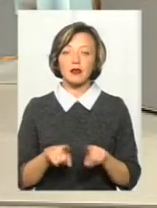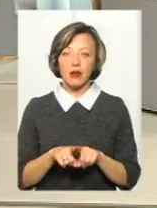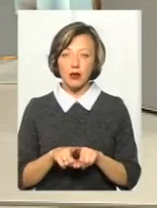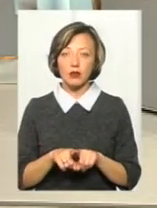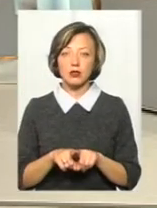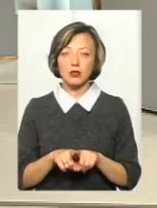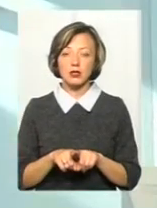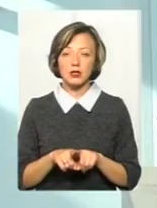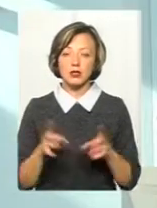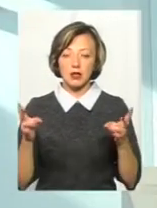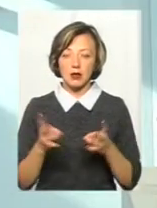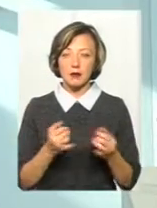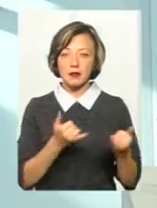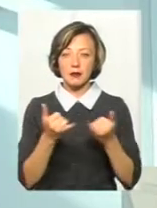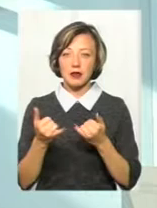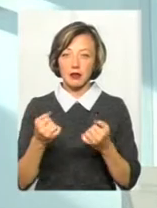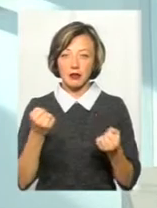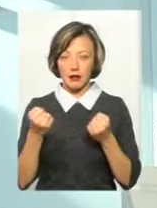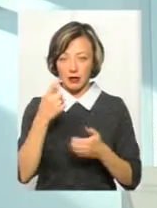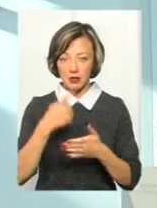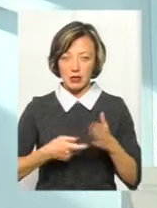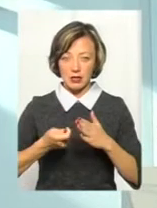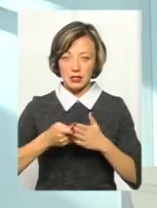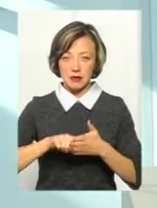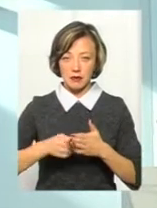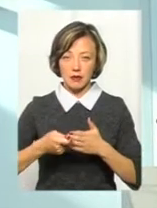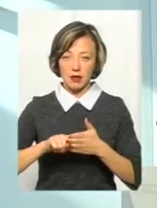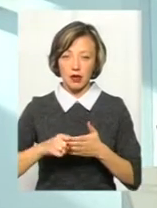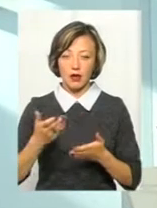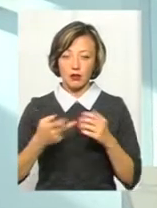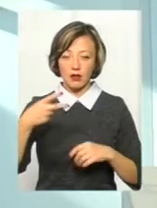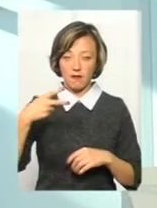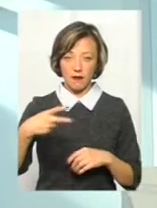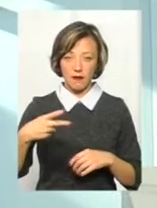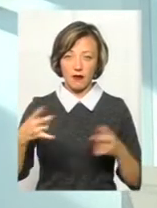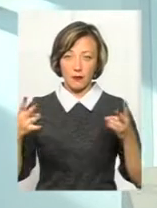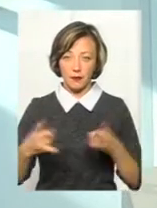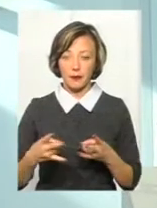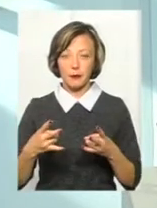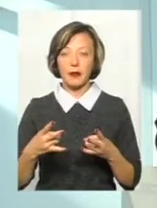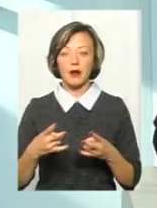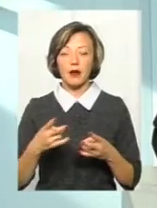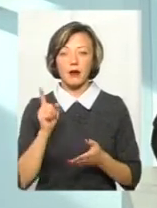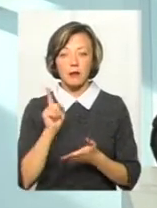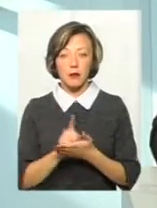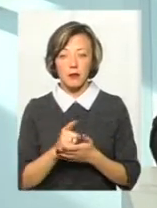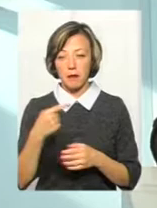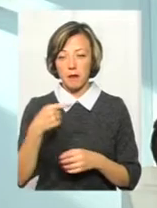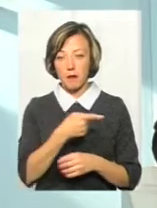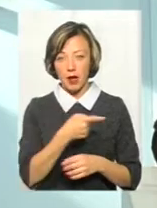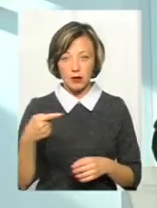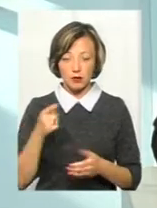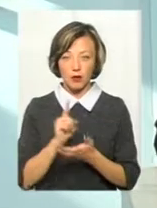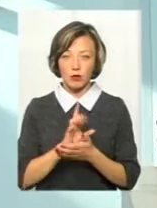забезпечувати надійні замки, закривати, якщо то на два замки. При цьому мають, якщо перший поверх,